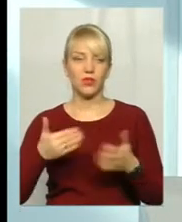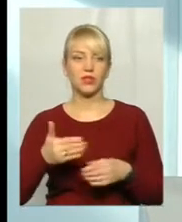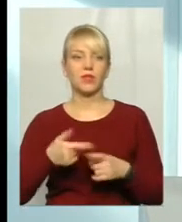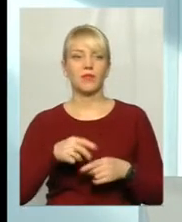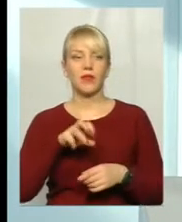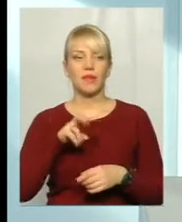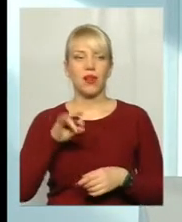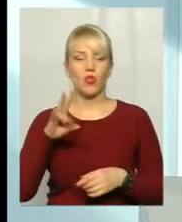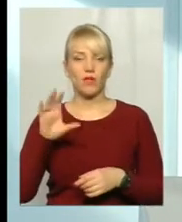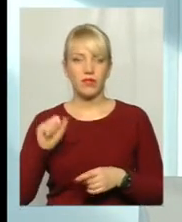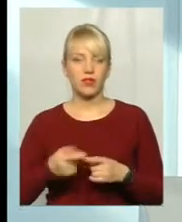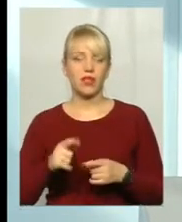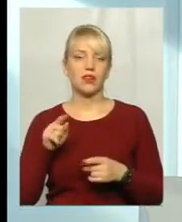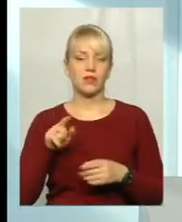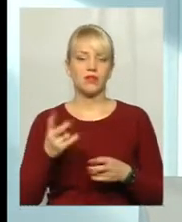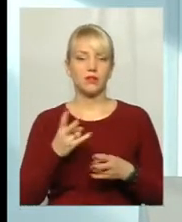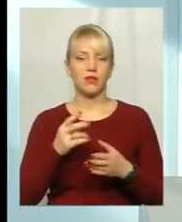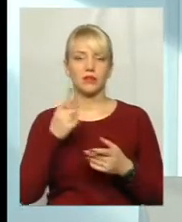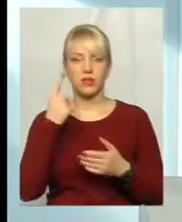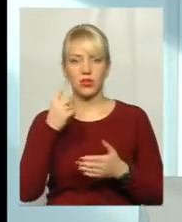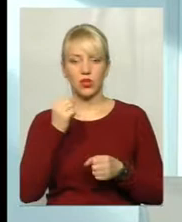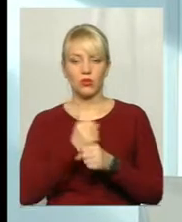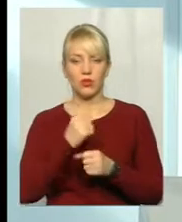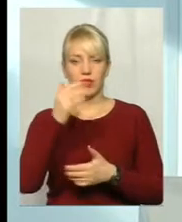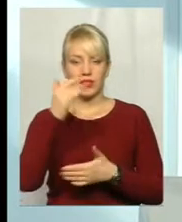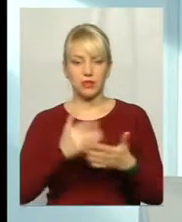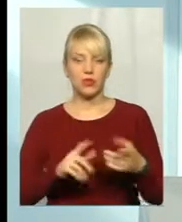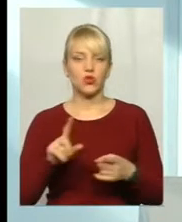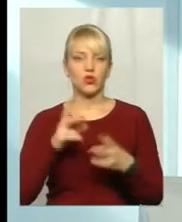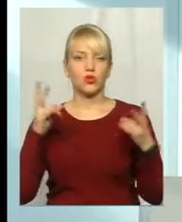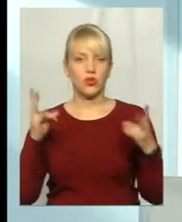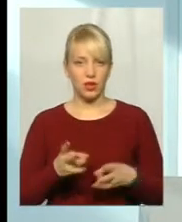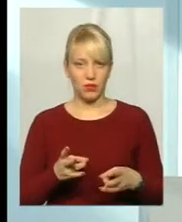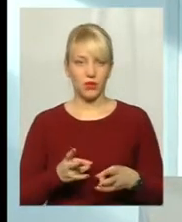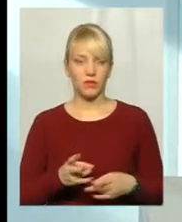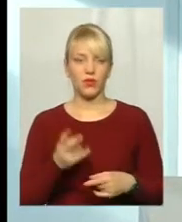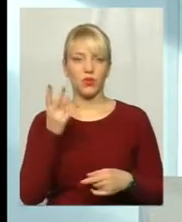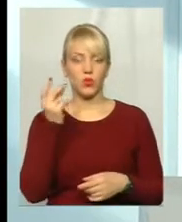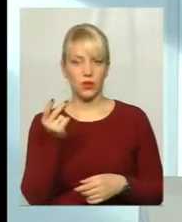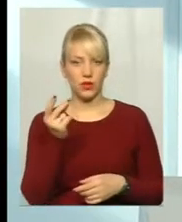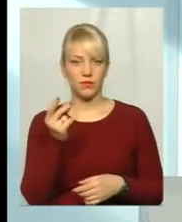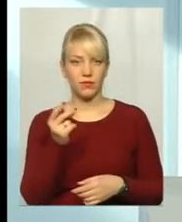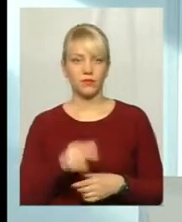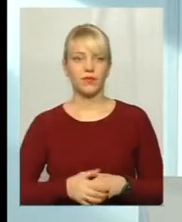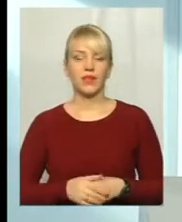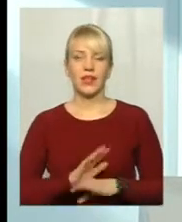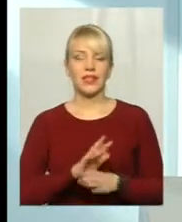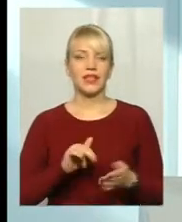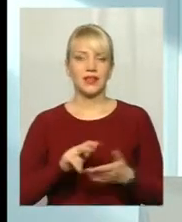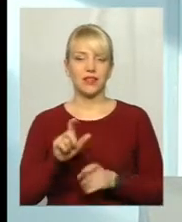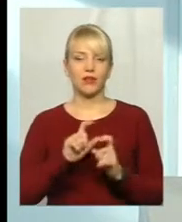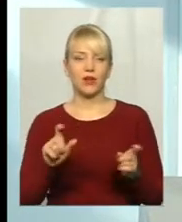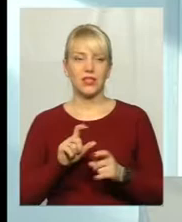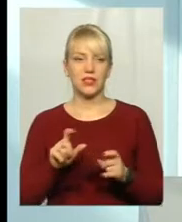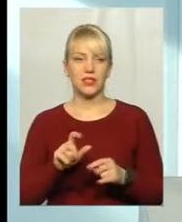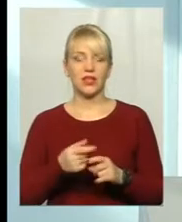Маліновської, що, дійсно, по-перше, робити списочок, що дійсно потрібно. Другий момент. Не йти в магазин у